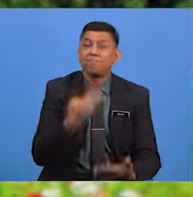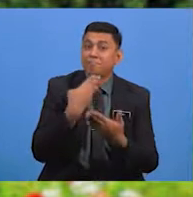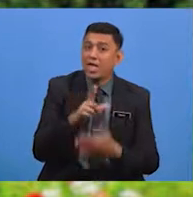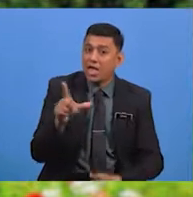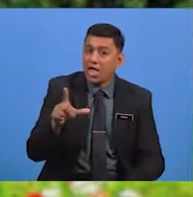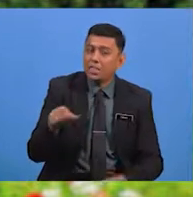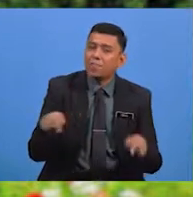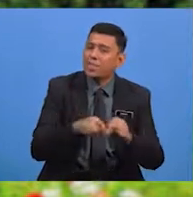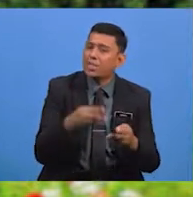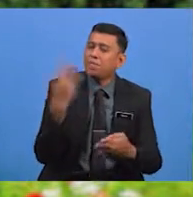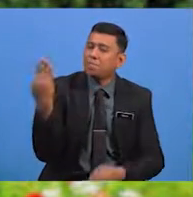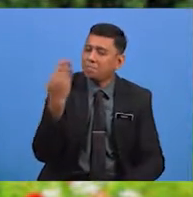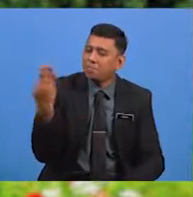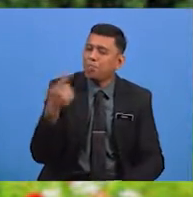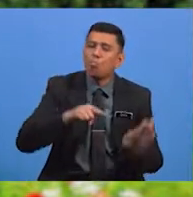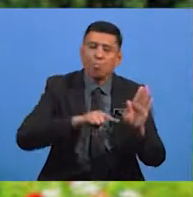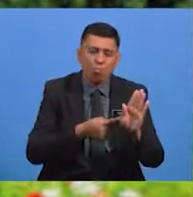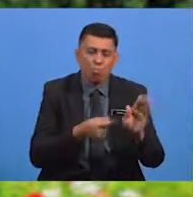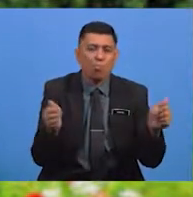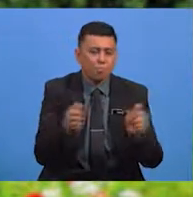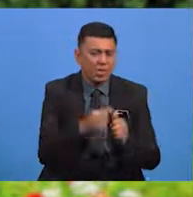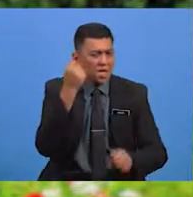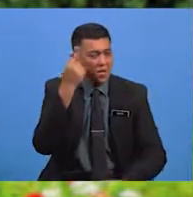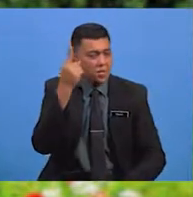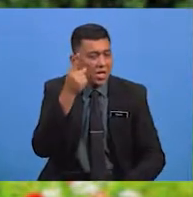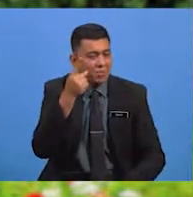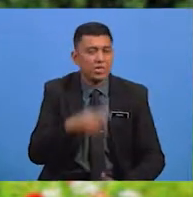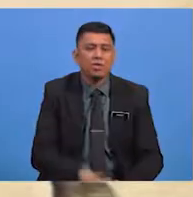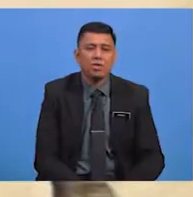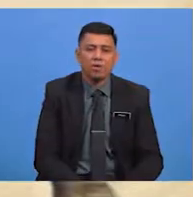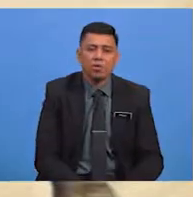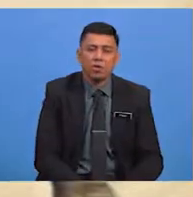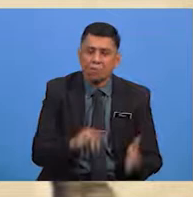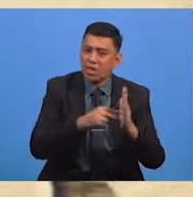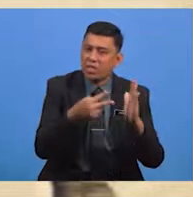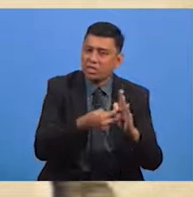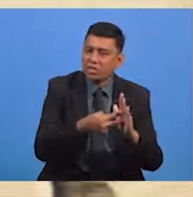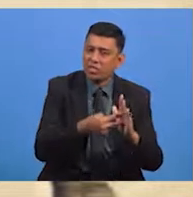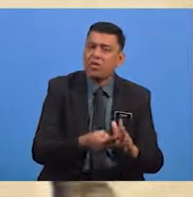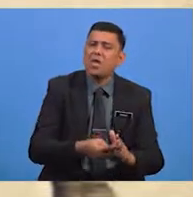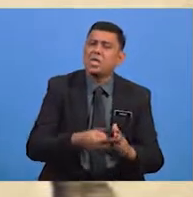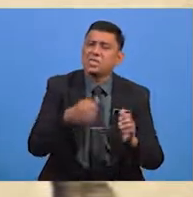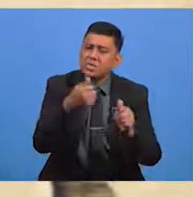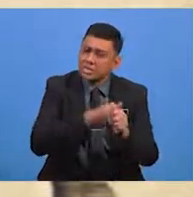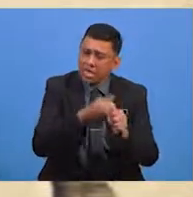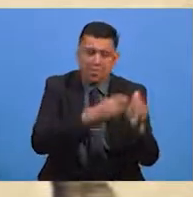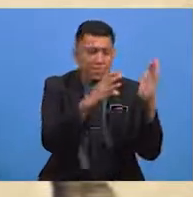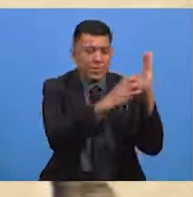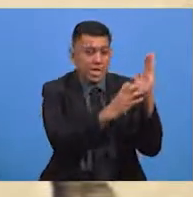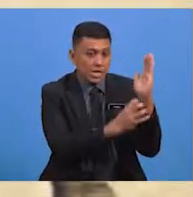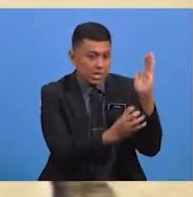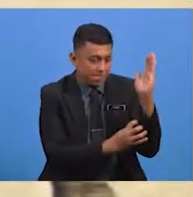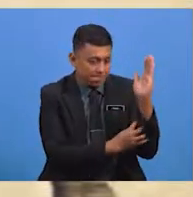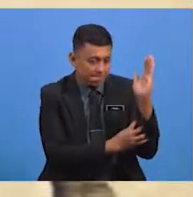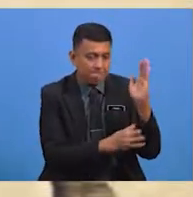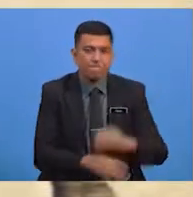biasa Kita akan mulakan Dengan memahami terlebih dahulu Maksud bagi setiap rangkap syair